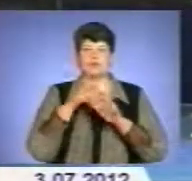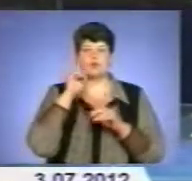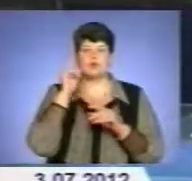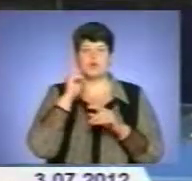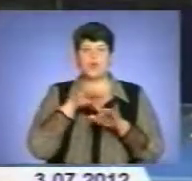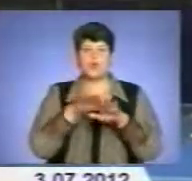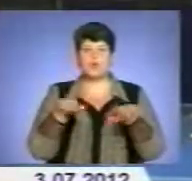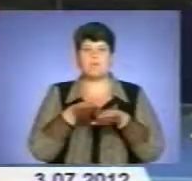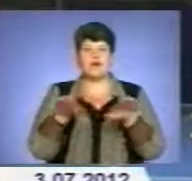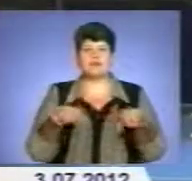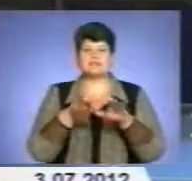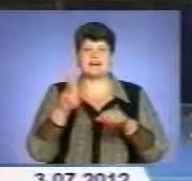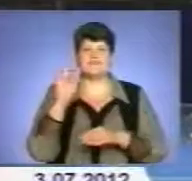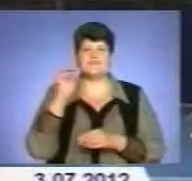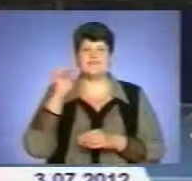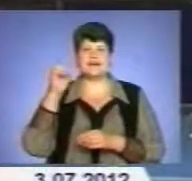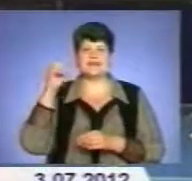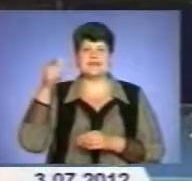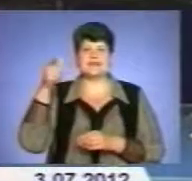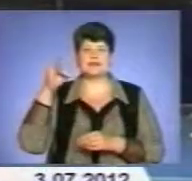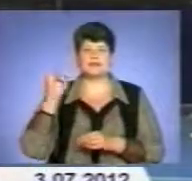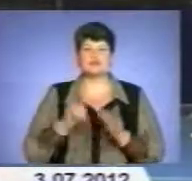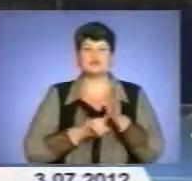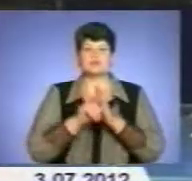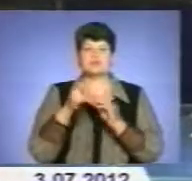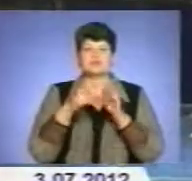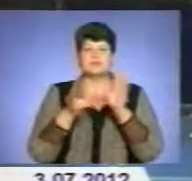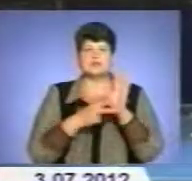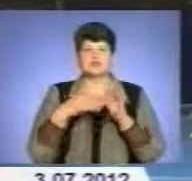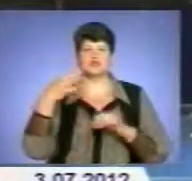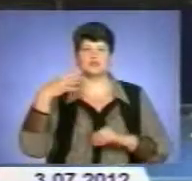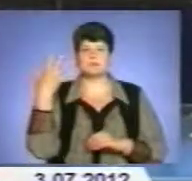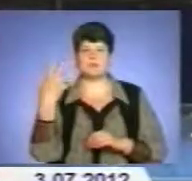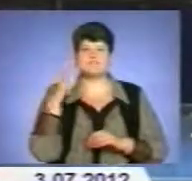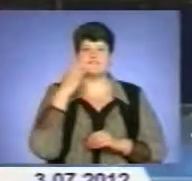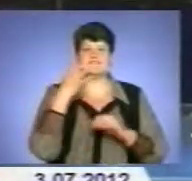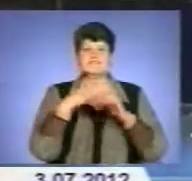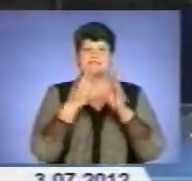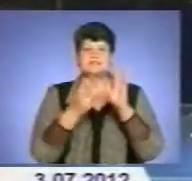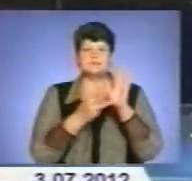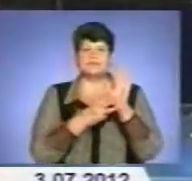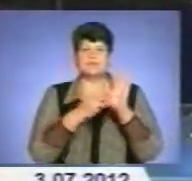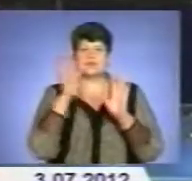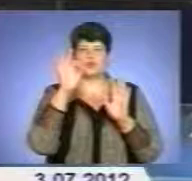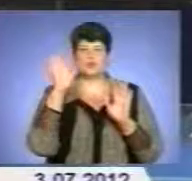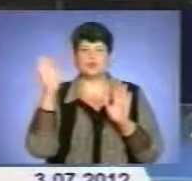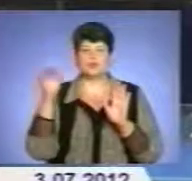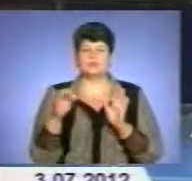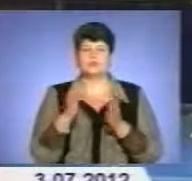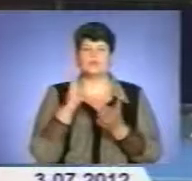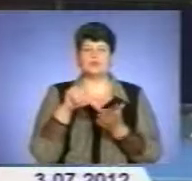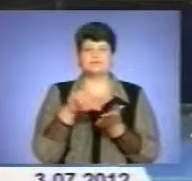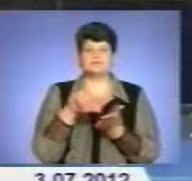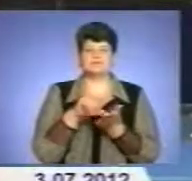феєрія». Розпочнеться фестиваль урочистою ходою о 17.45, а з 18.00 до 21.00 виступи учасників